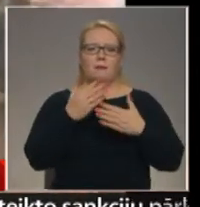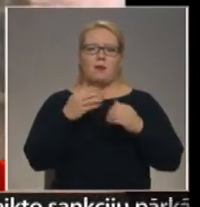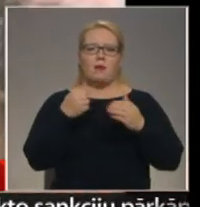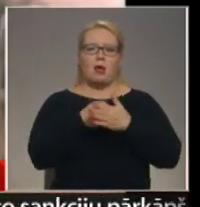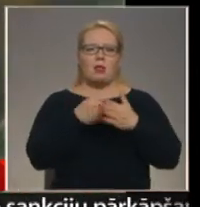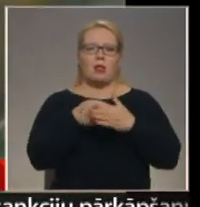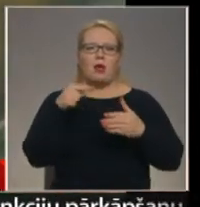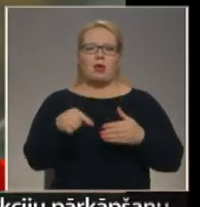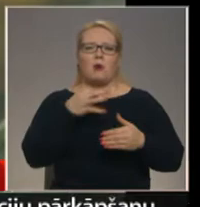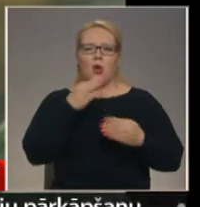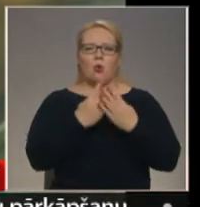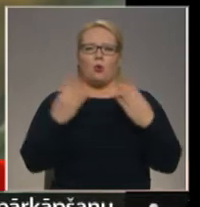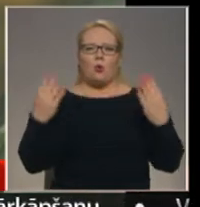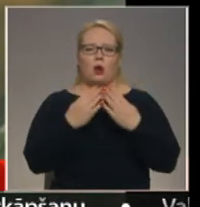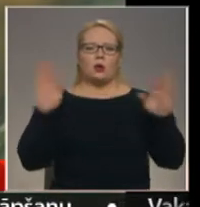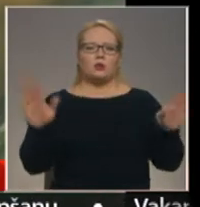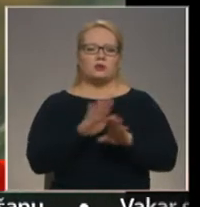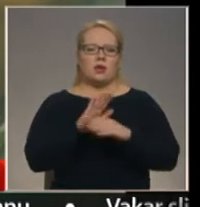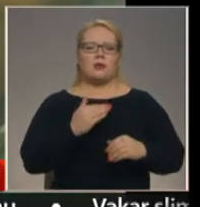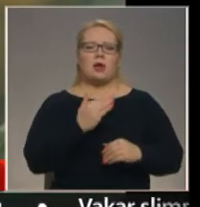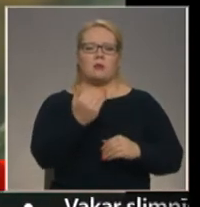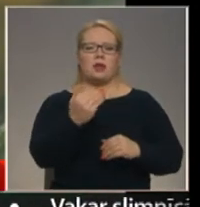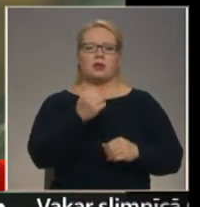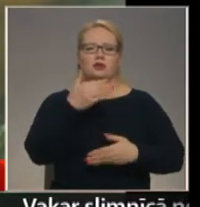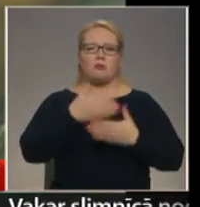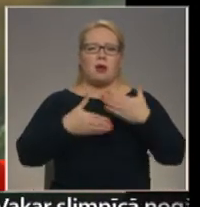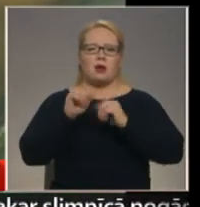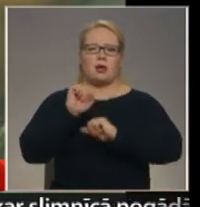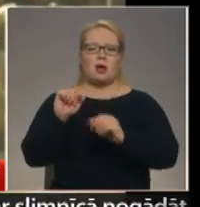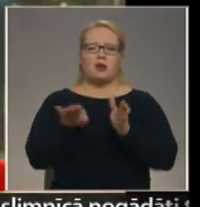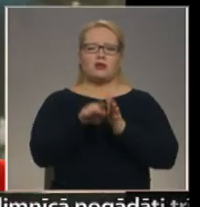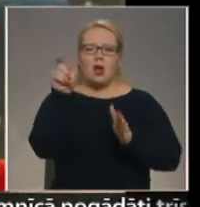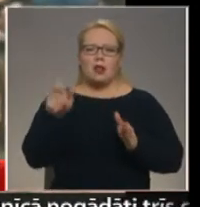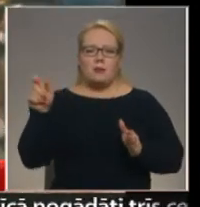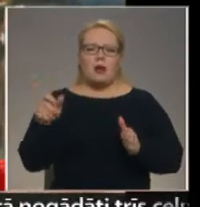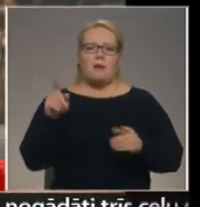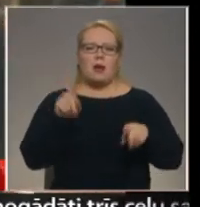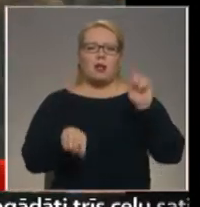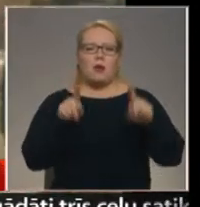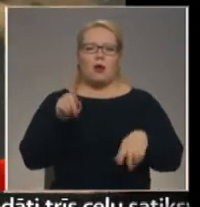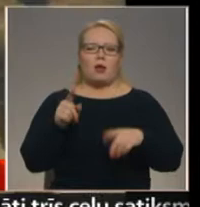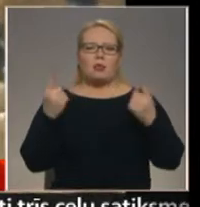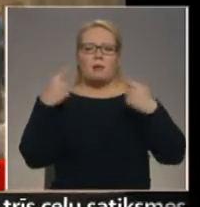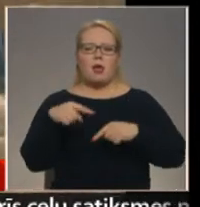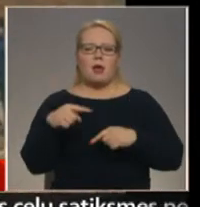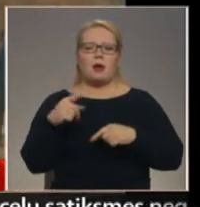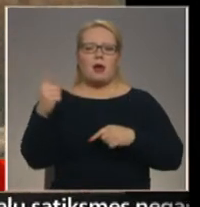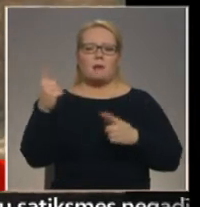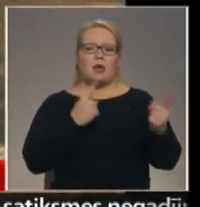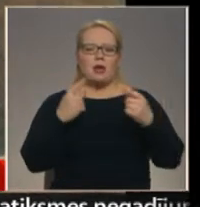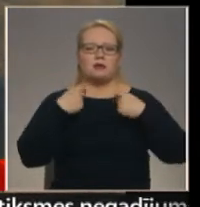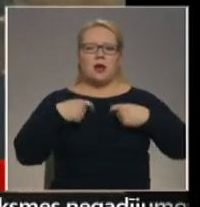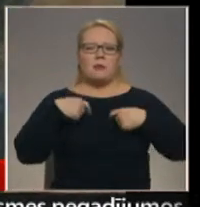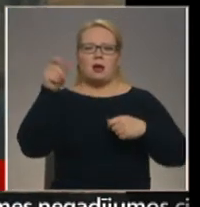nāca kori un dziedāja priekš barikāžu dalībniekiem, te ik pa kādam konkrētam laikam nāca mācītāja un sacīja